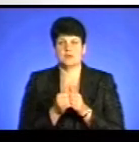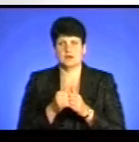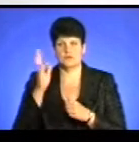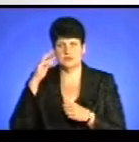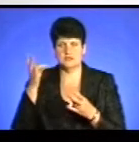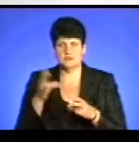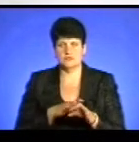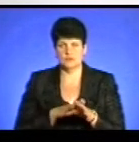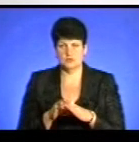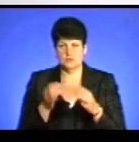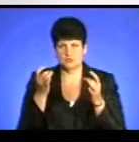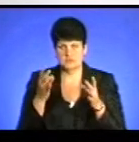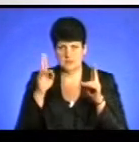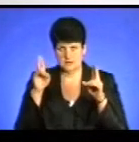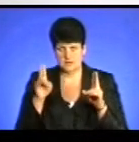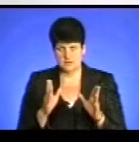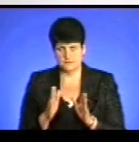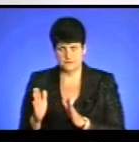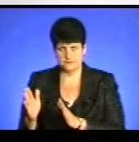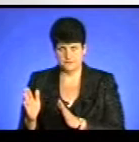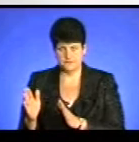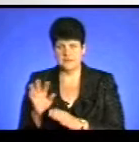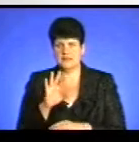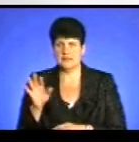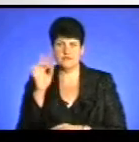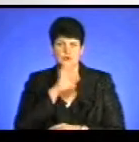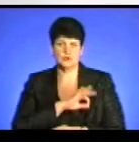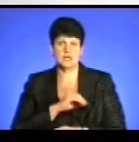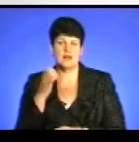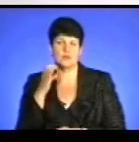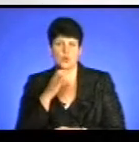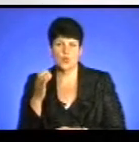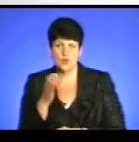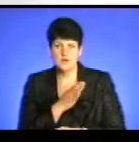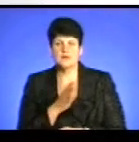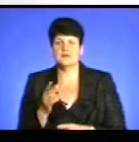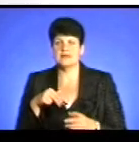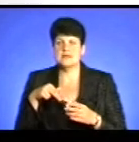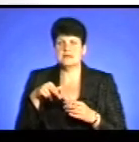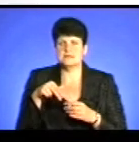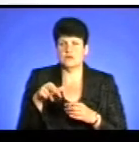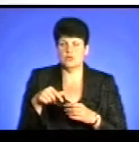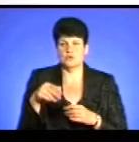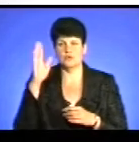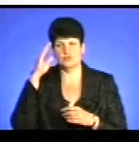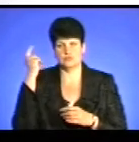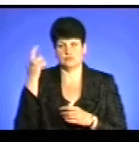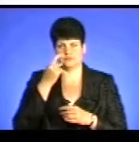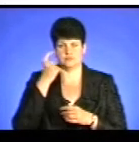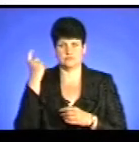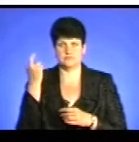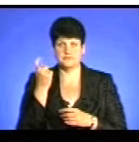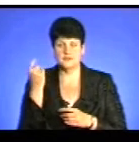дотримуватись елементарних правил безпеки. Не вживати алкогольних напоїв та не заходити у воду в стані сп'яніння.